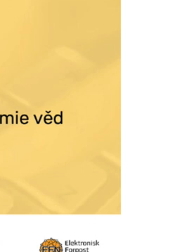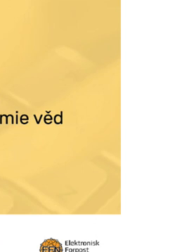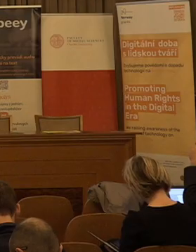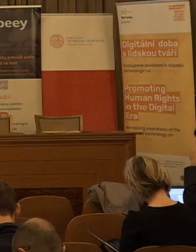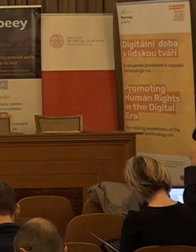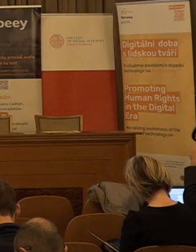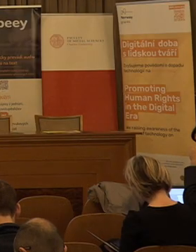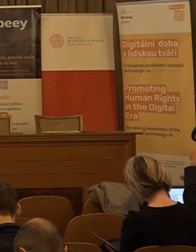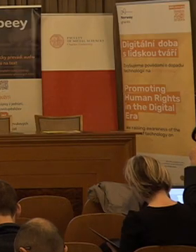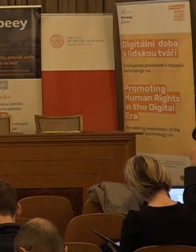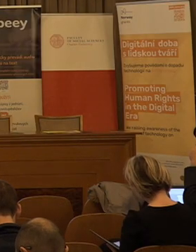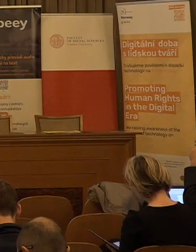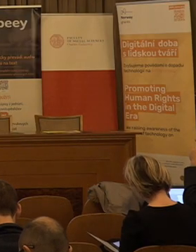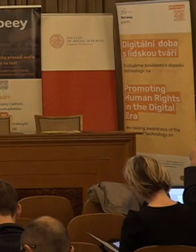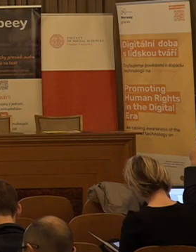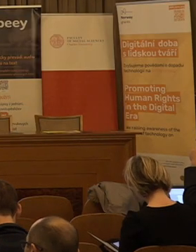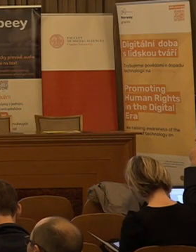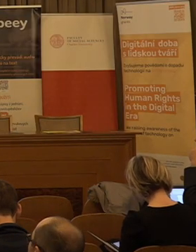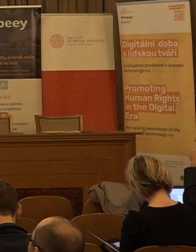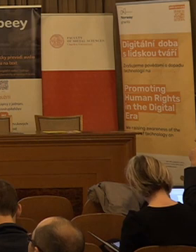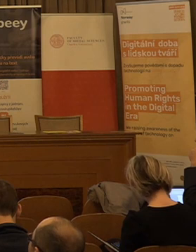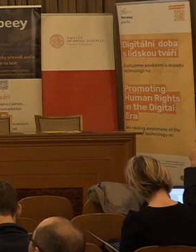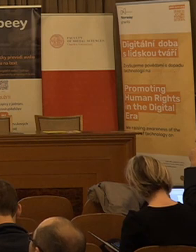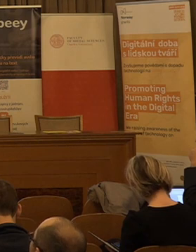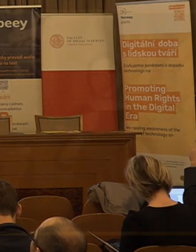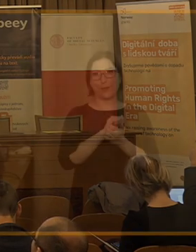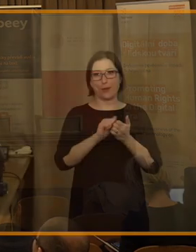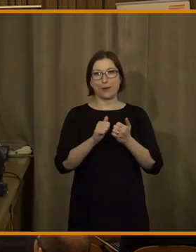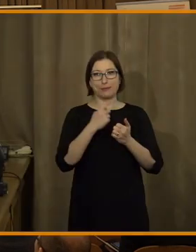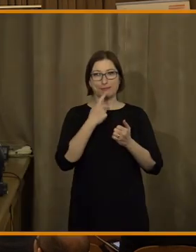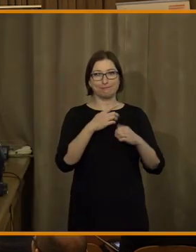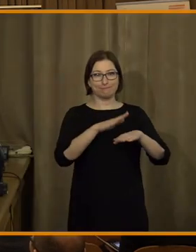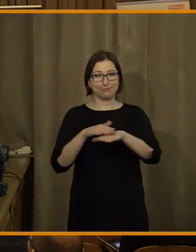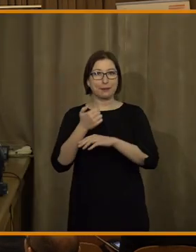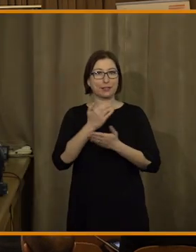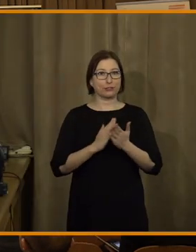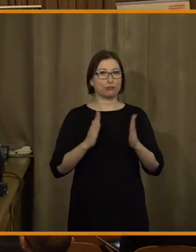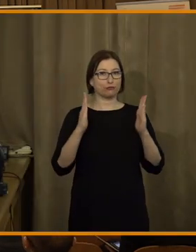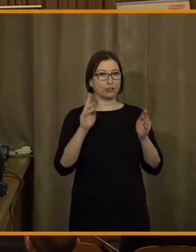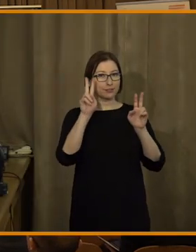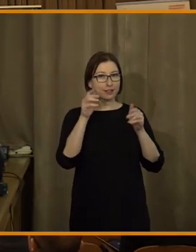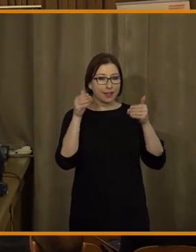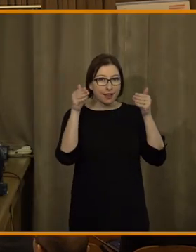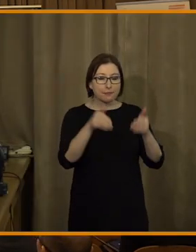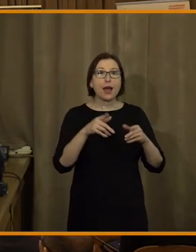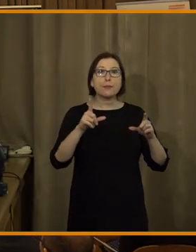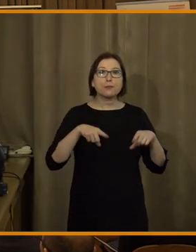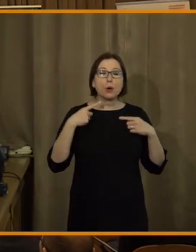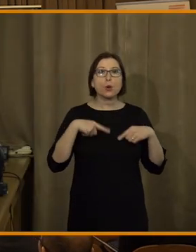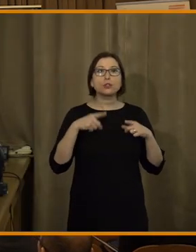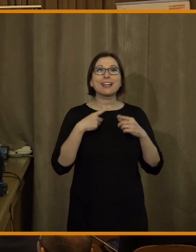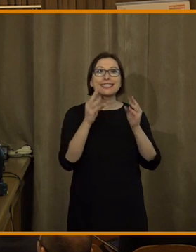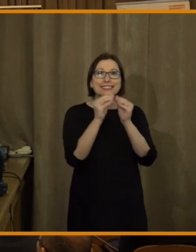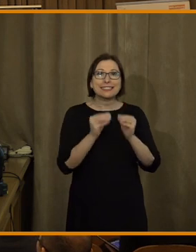Dobré dopoledne, dámy a pánové, ještě jednou vítejte i od nás z prvního panelu, který se zaměří na používání